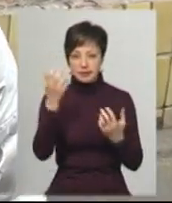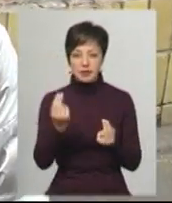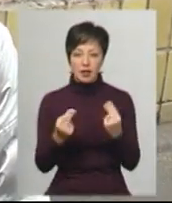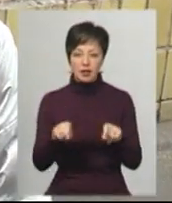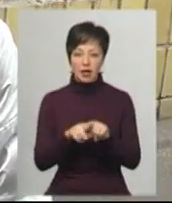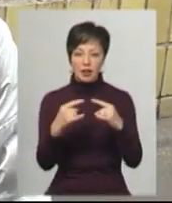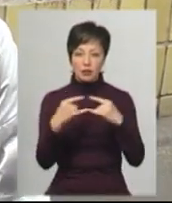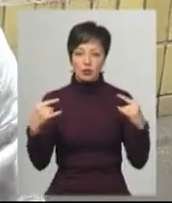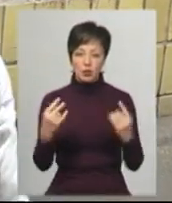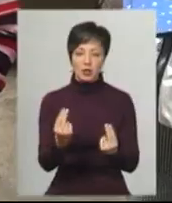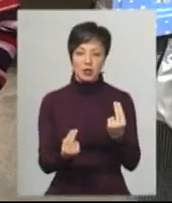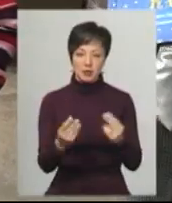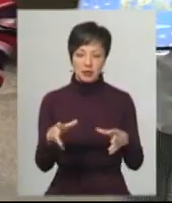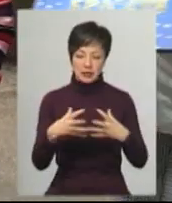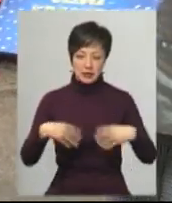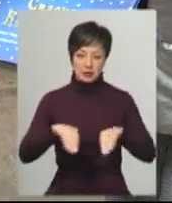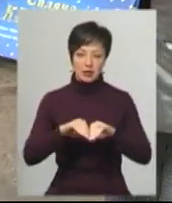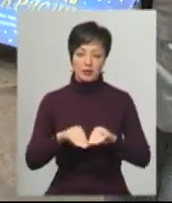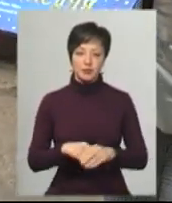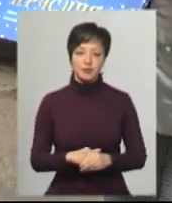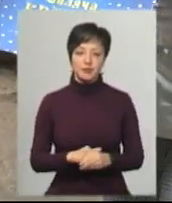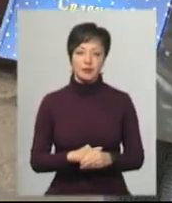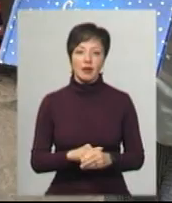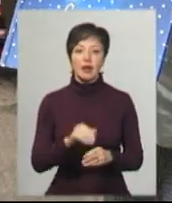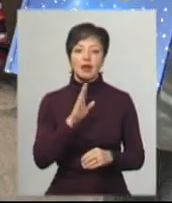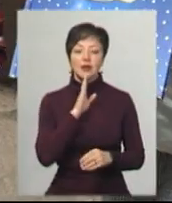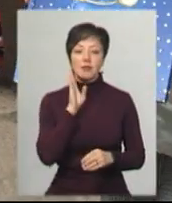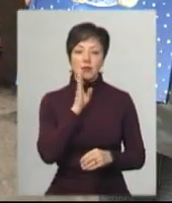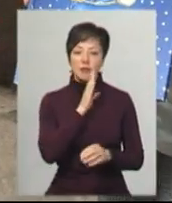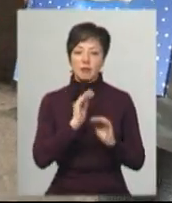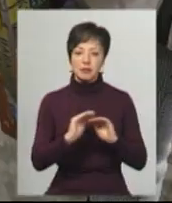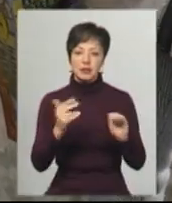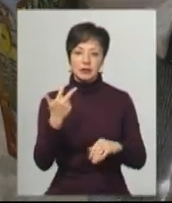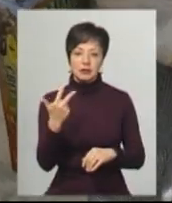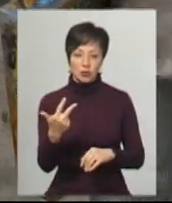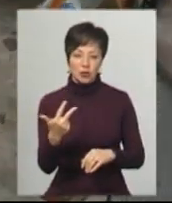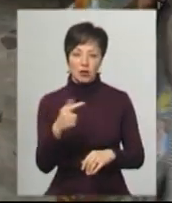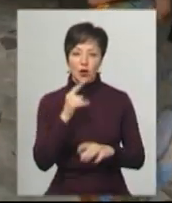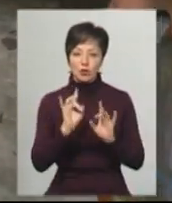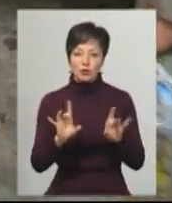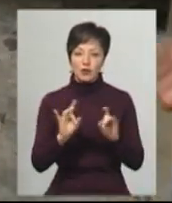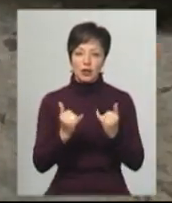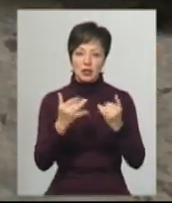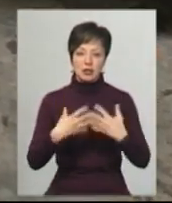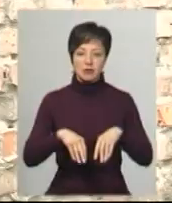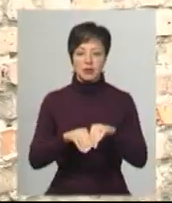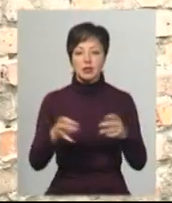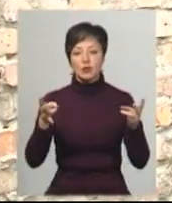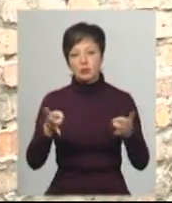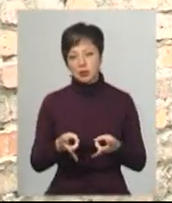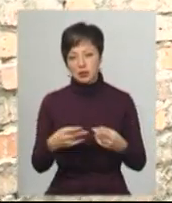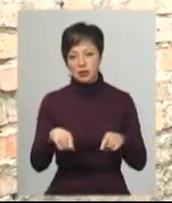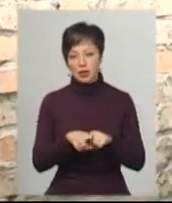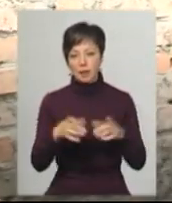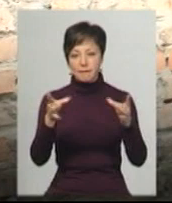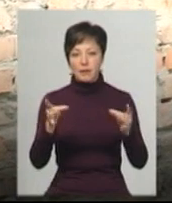настільні, з сім'єю». Наталя Мацюра – багатодідна мати, у неї троє дітей. Розповідає, для сім'ї такий пакунок необхідний. «В